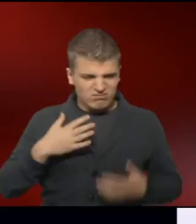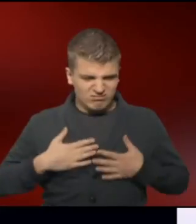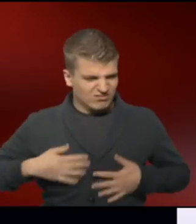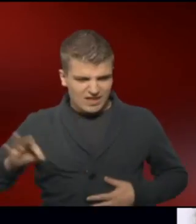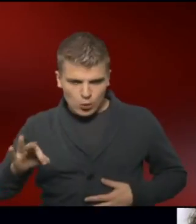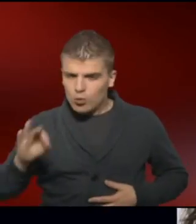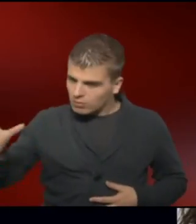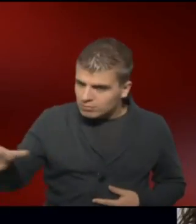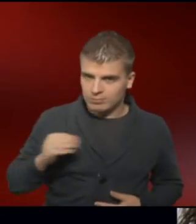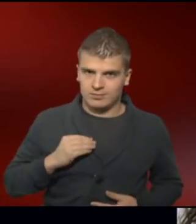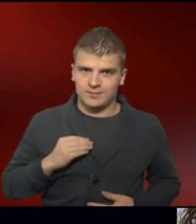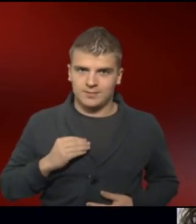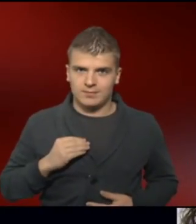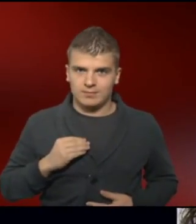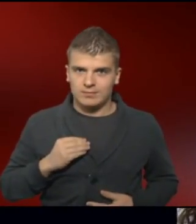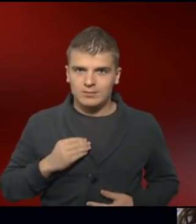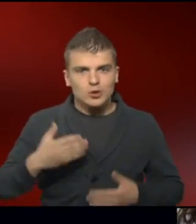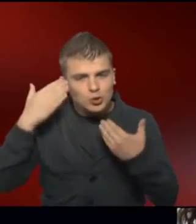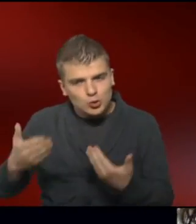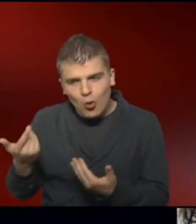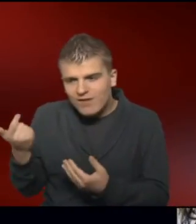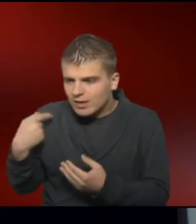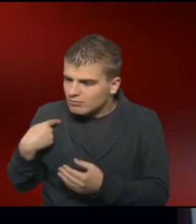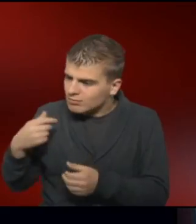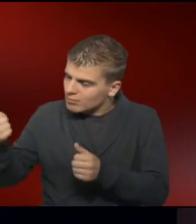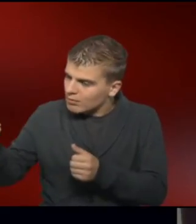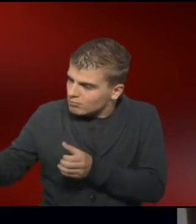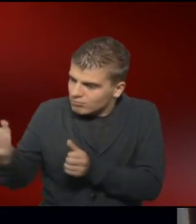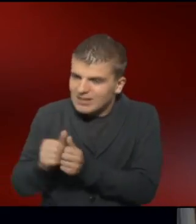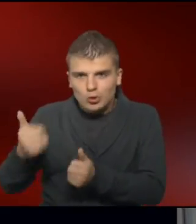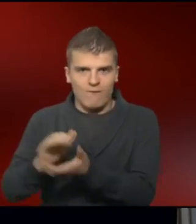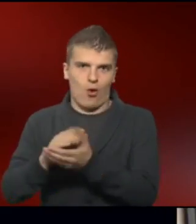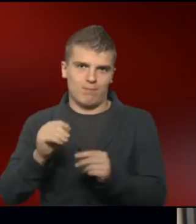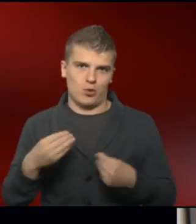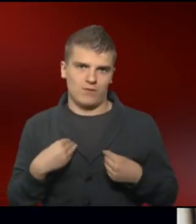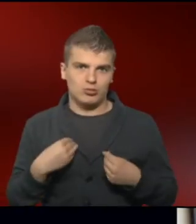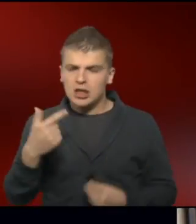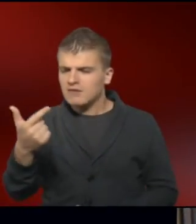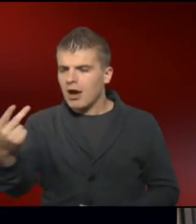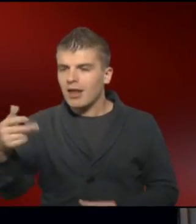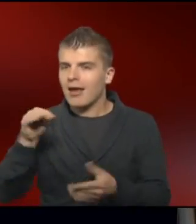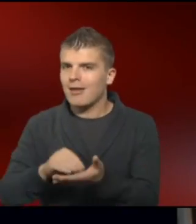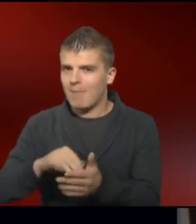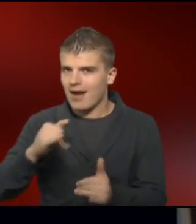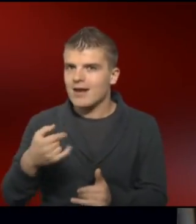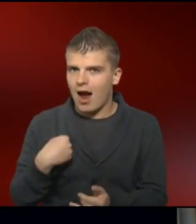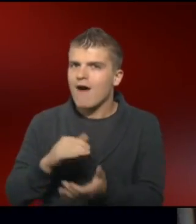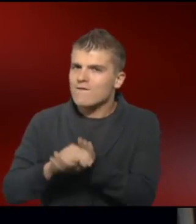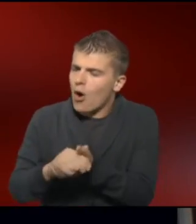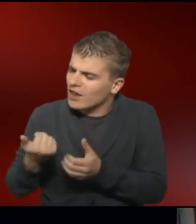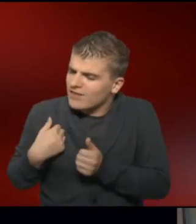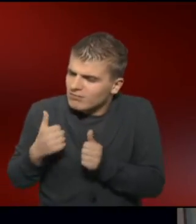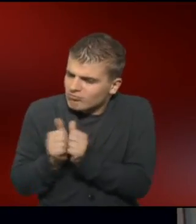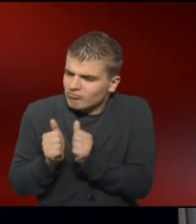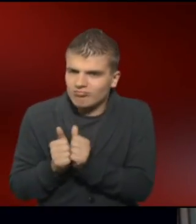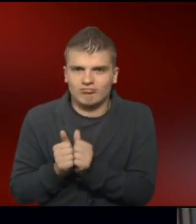ginge oder so. Wo man solche Dinge teilt. Und da gibt es durchaus zwei, drei, die mir so nah sind